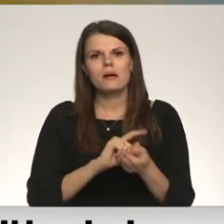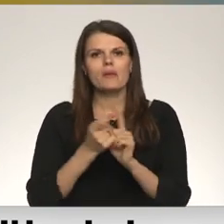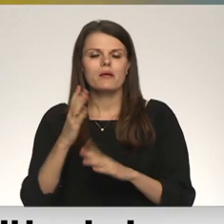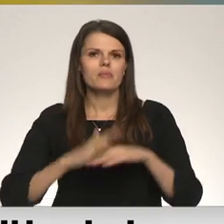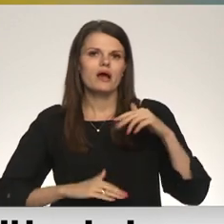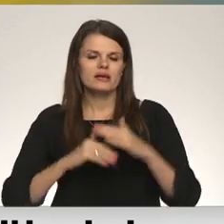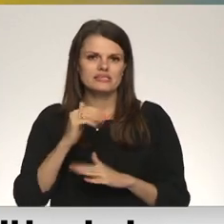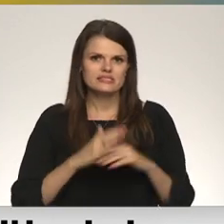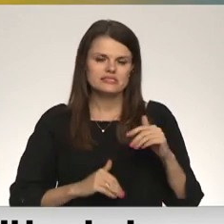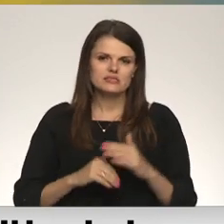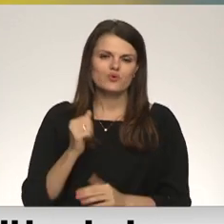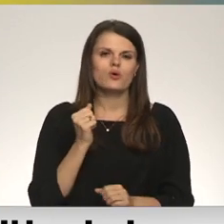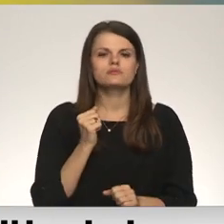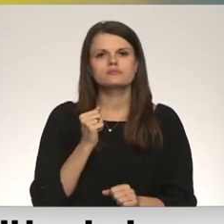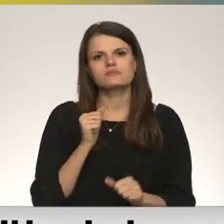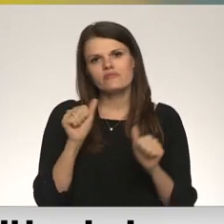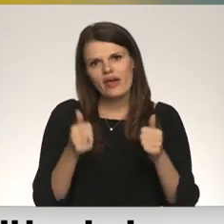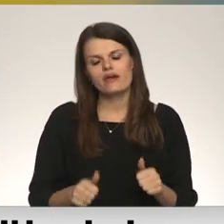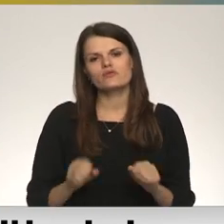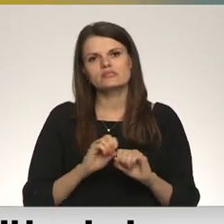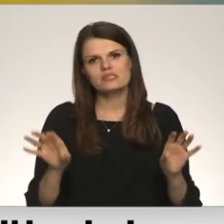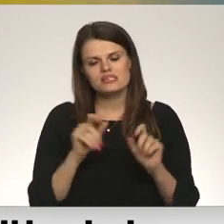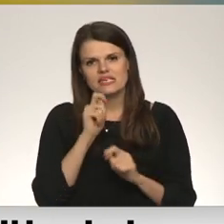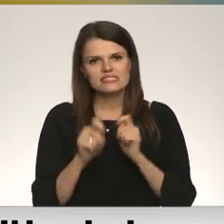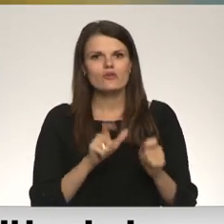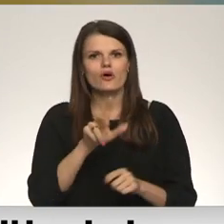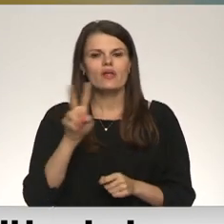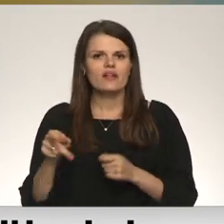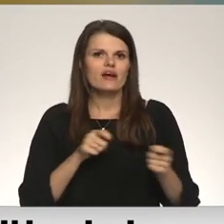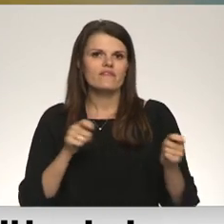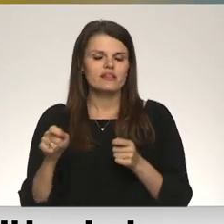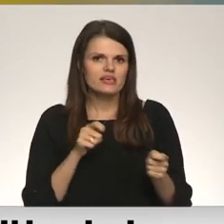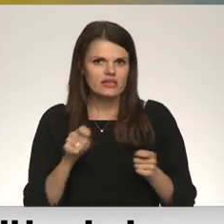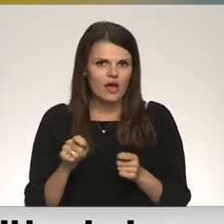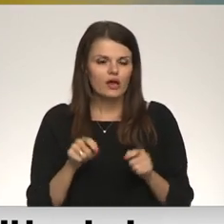praktiskos veidos. Stāstīja Ziedot LV vadītāja Rūta Dimanta. Ar šo interviju arī...